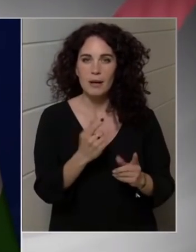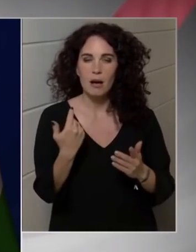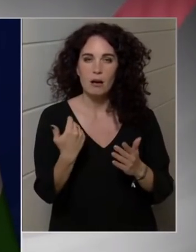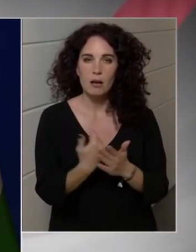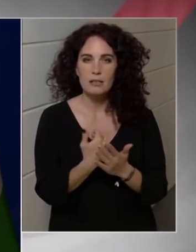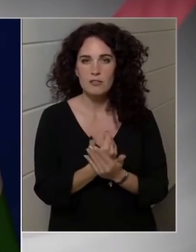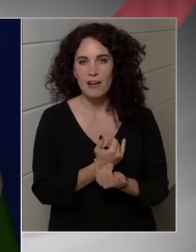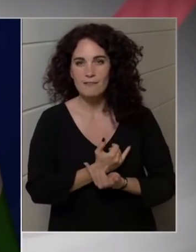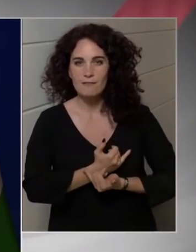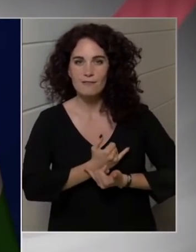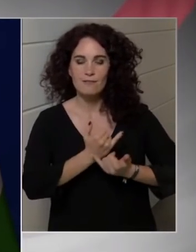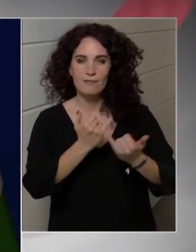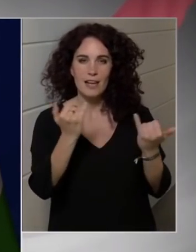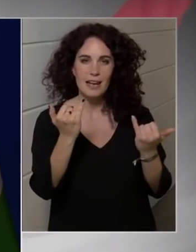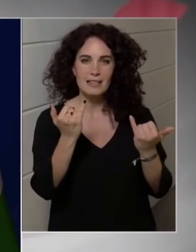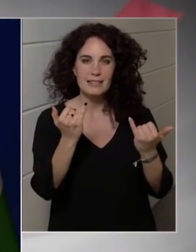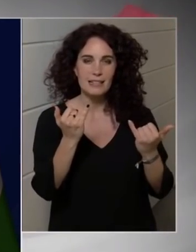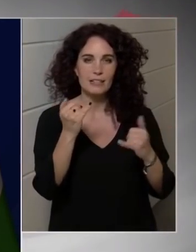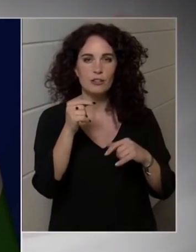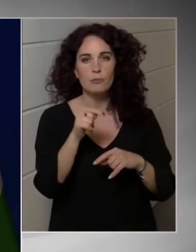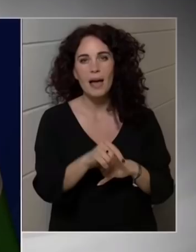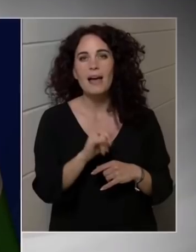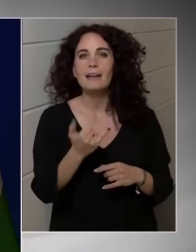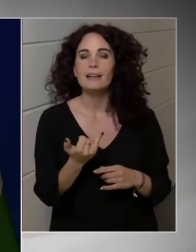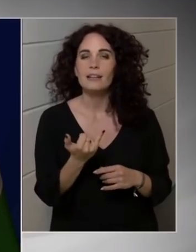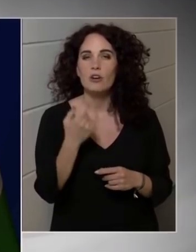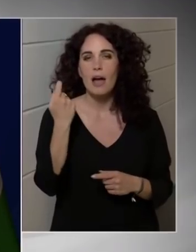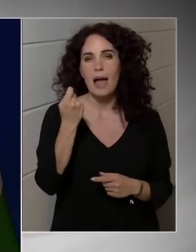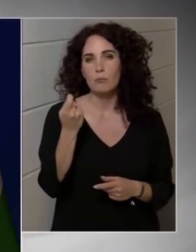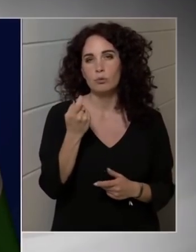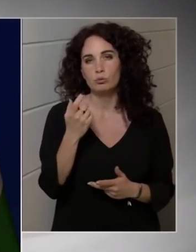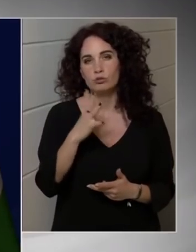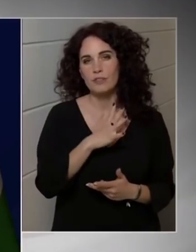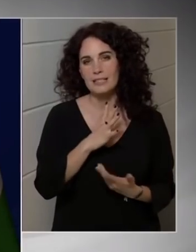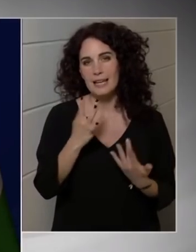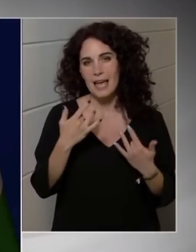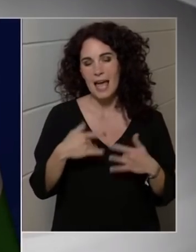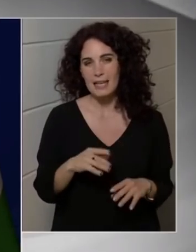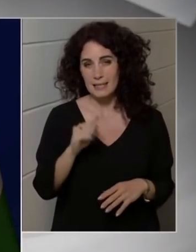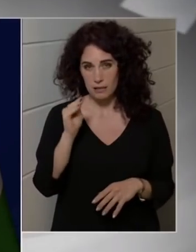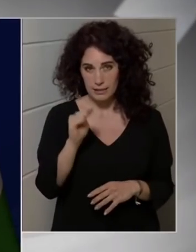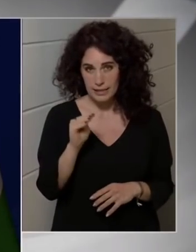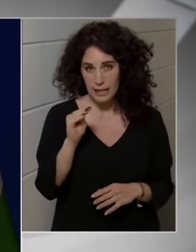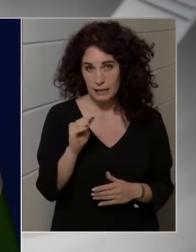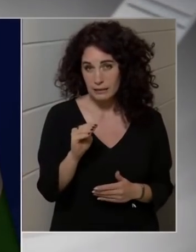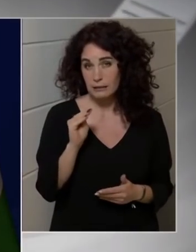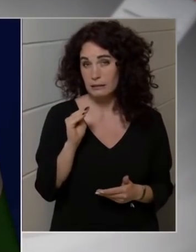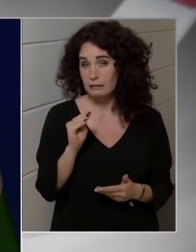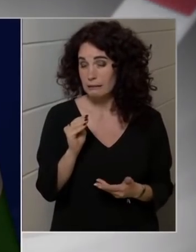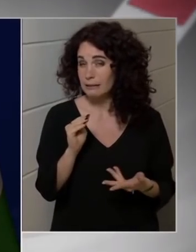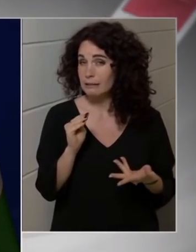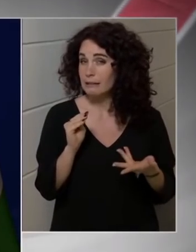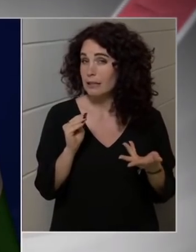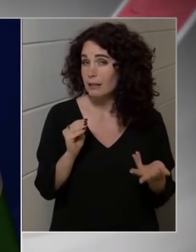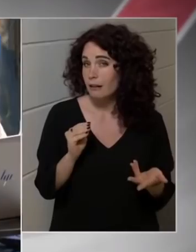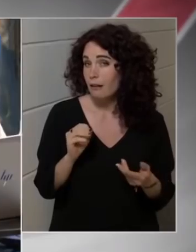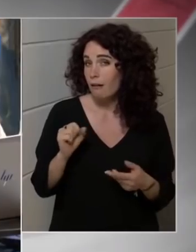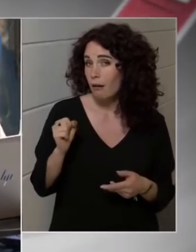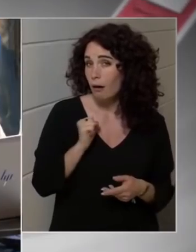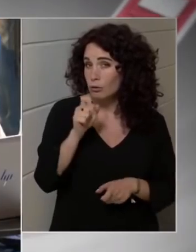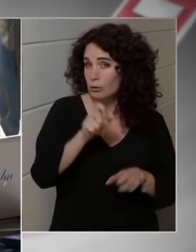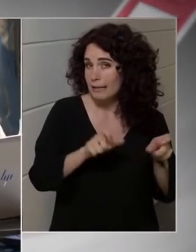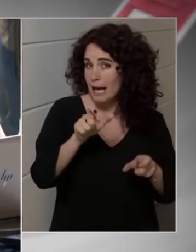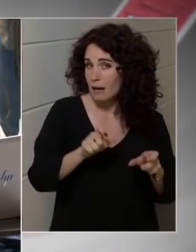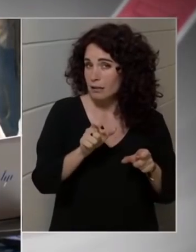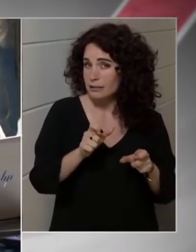Jó napot kívánok, én Kucsa Verenáta vagyok az M1 hiradójától, és azt szeretném kérdezni, hogy lehet-e már tudni, hogy kifelel majd a gazdaságvédelemért,